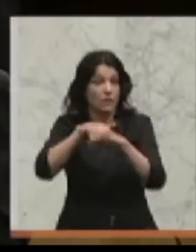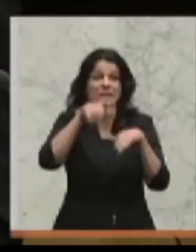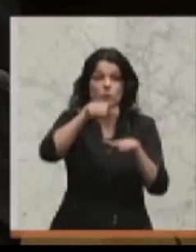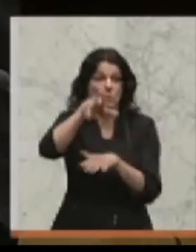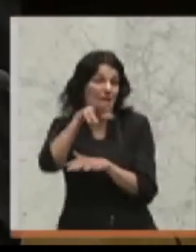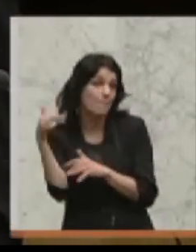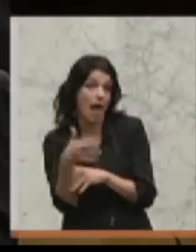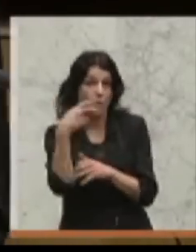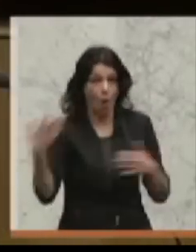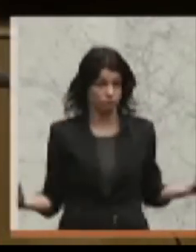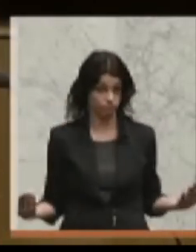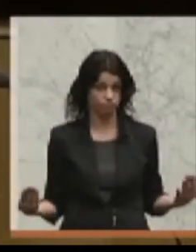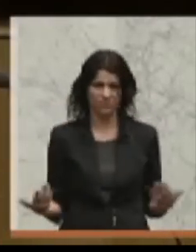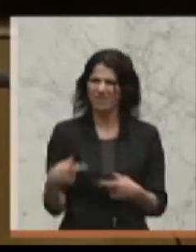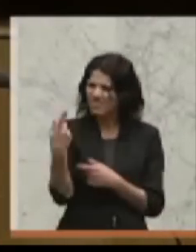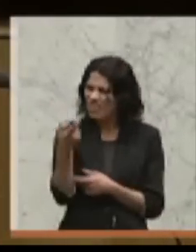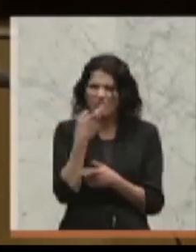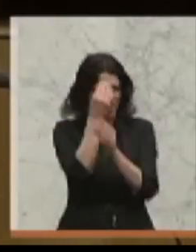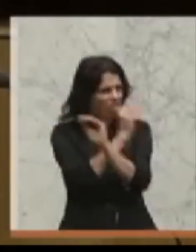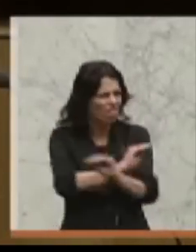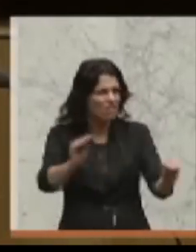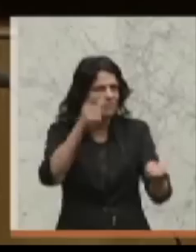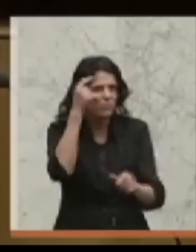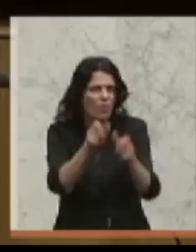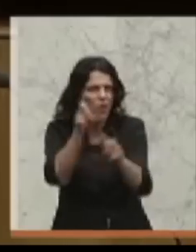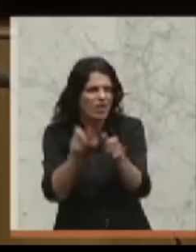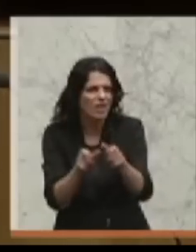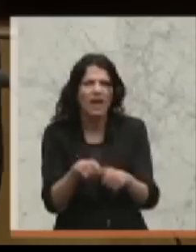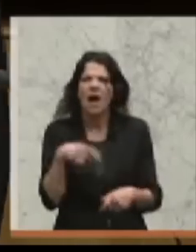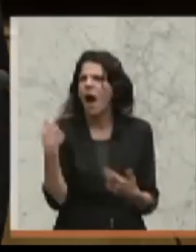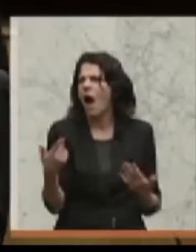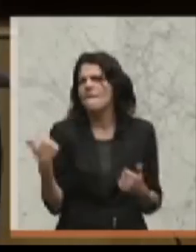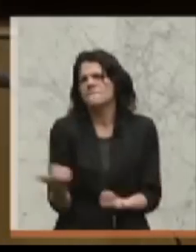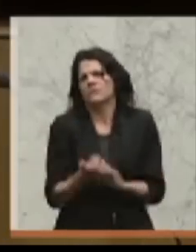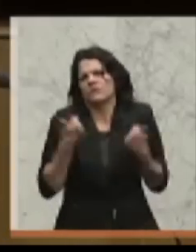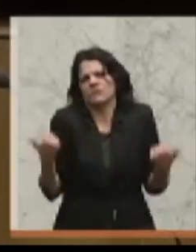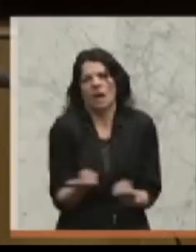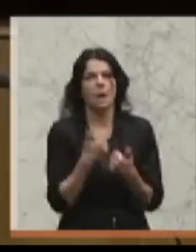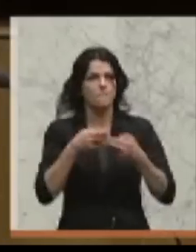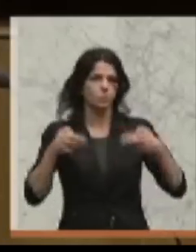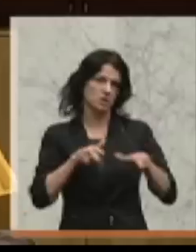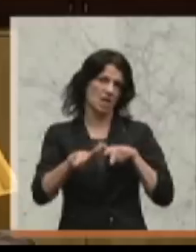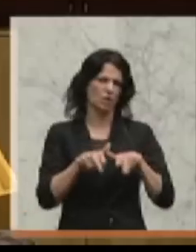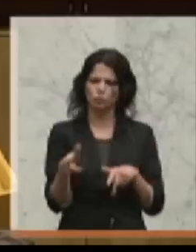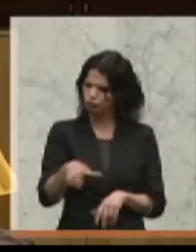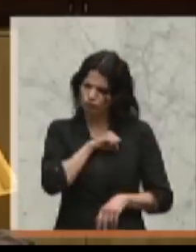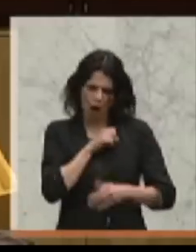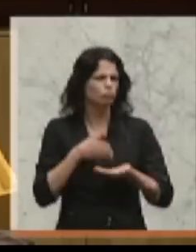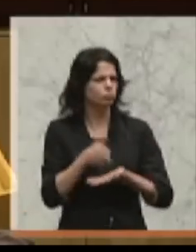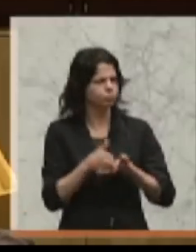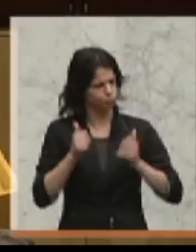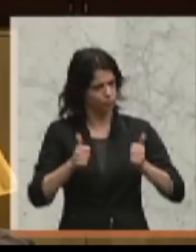Euro. Und dann wollen Sie der Bevölkerung weismachen, dass Sie eine ach so gute Bundesregierung sind, die alles im Griff hat, die Krise